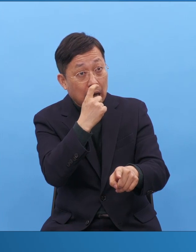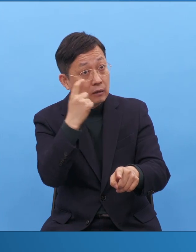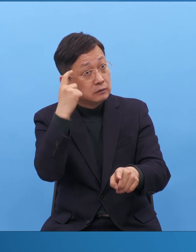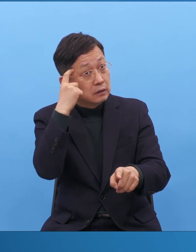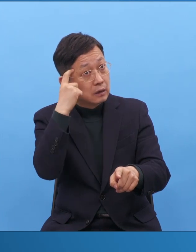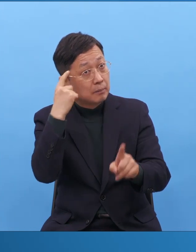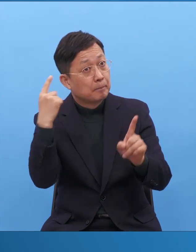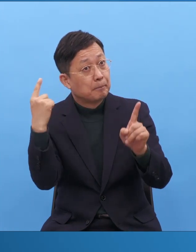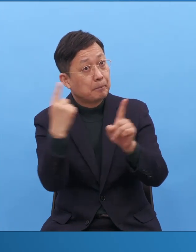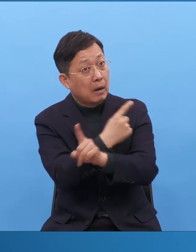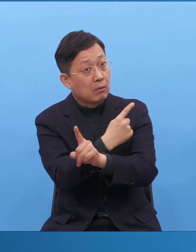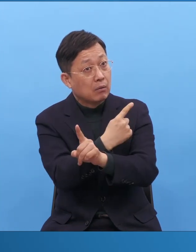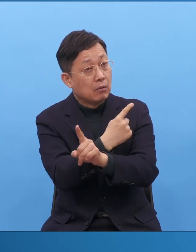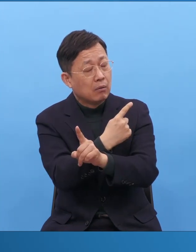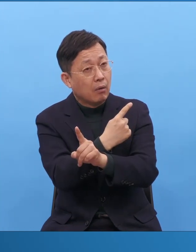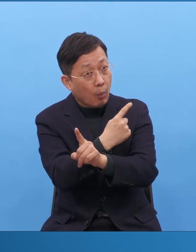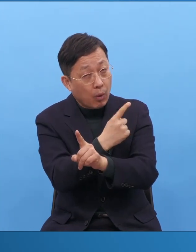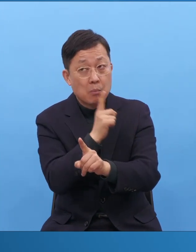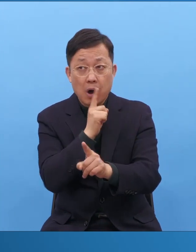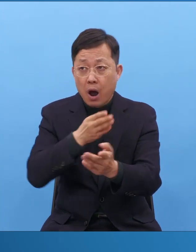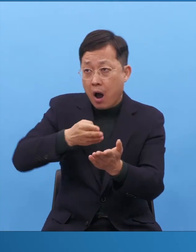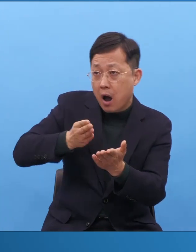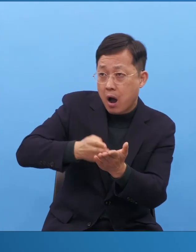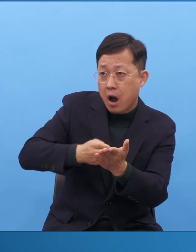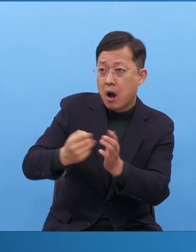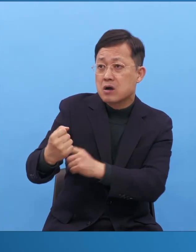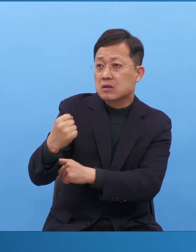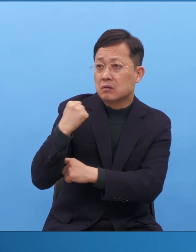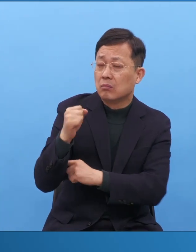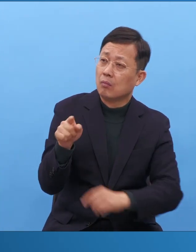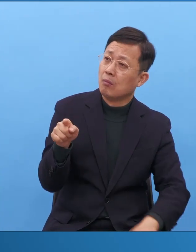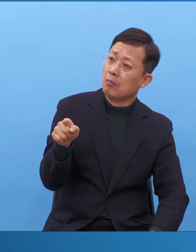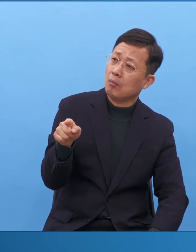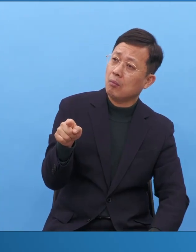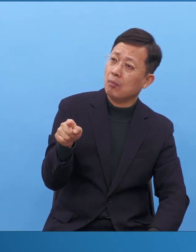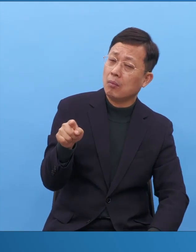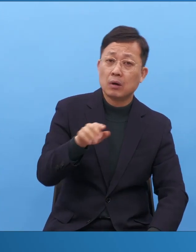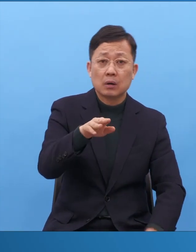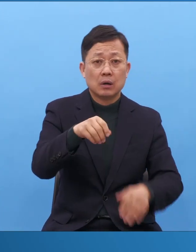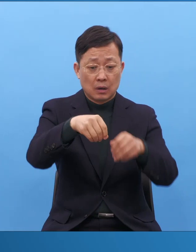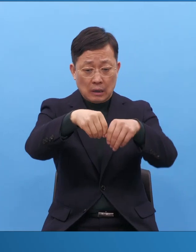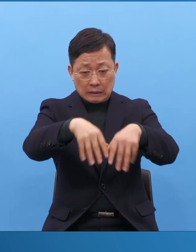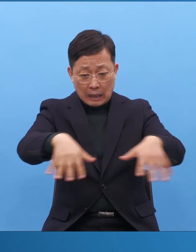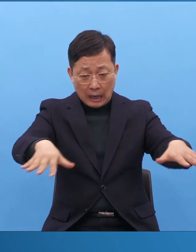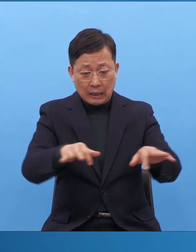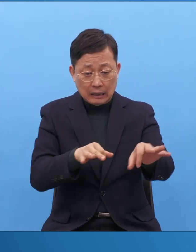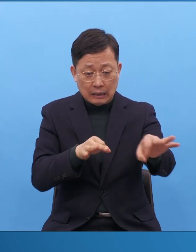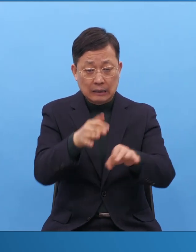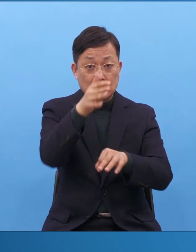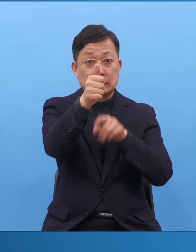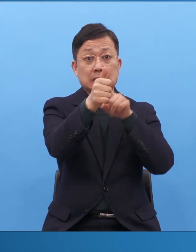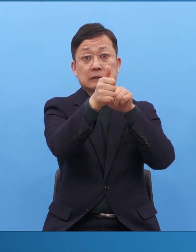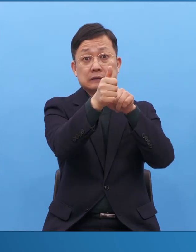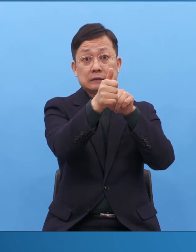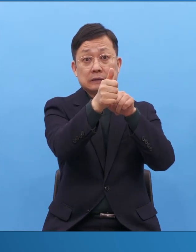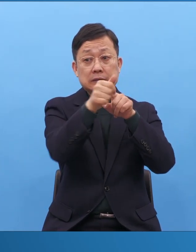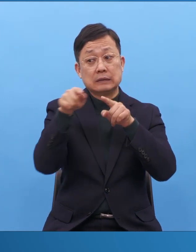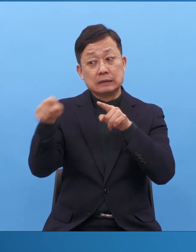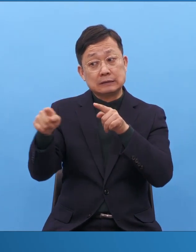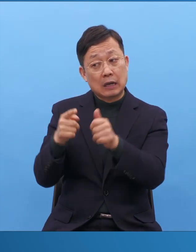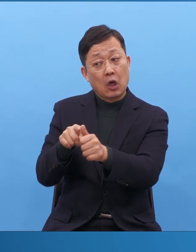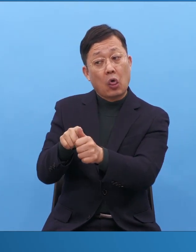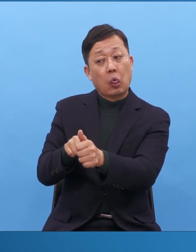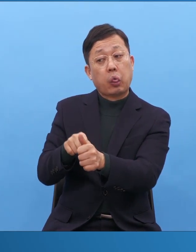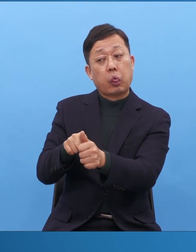자, 이걸 받고 얘기해 볼게요. 다단계를 운영하는 사람이 사람을 미워하는 메시지가 있다 이 말이에요.